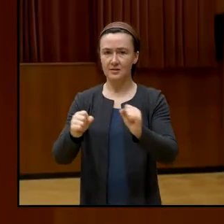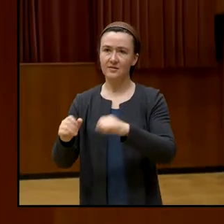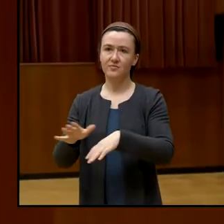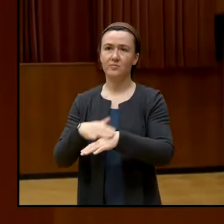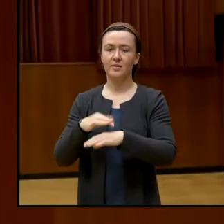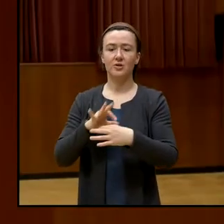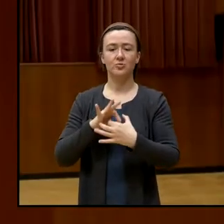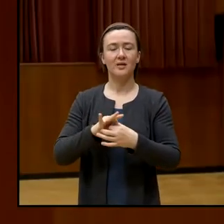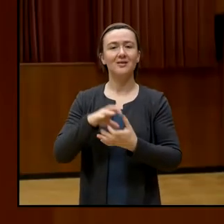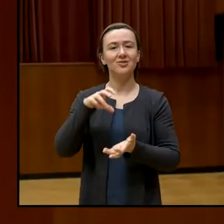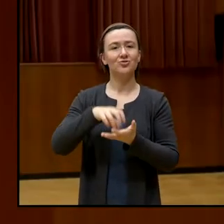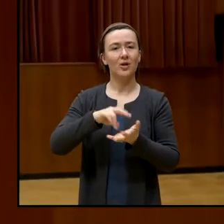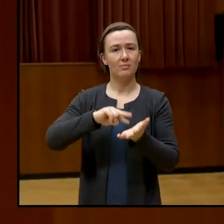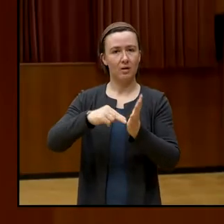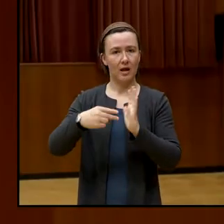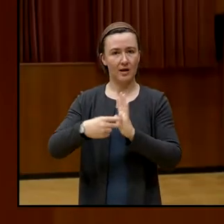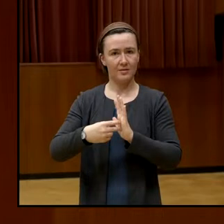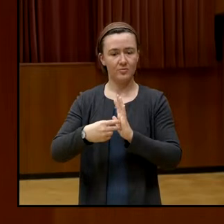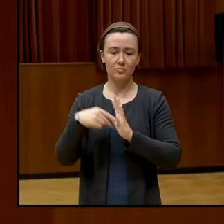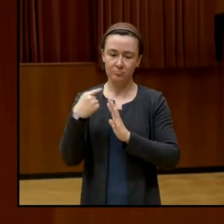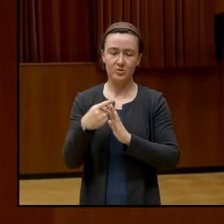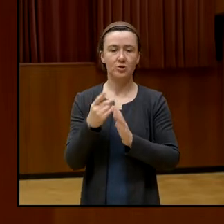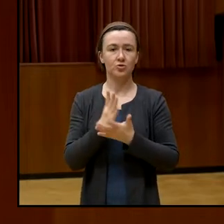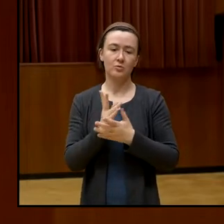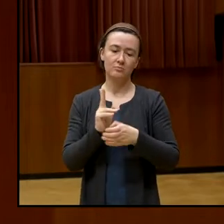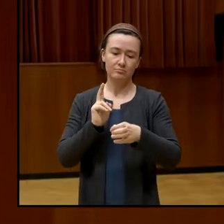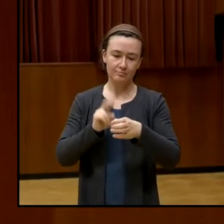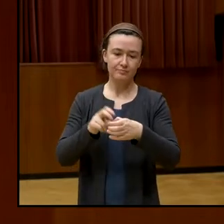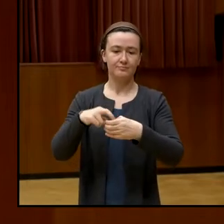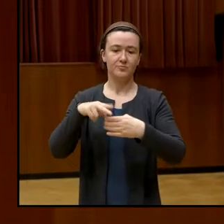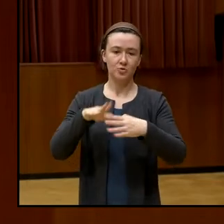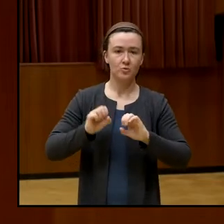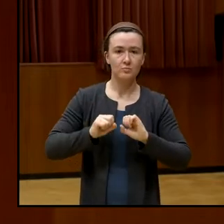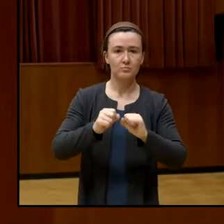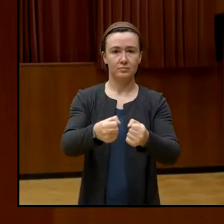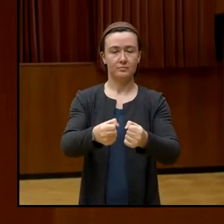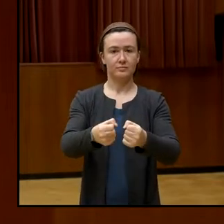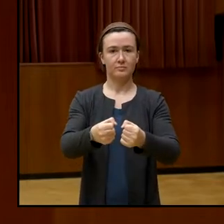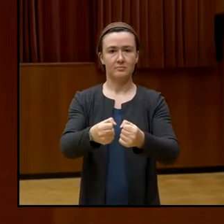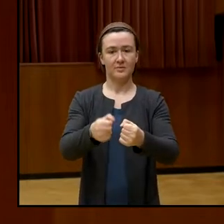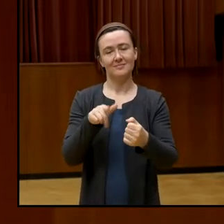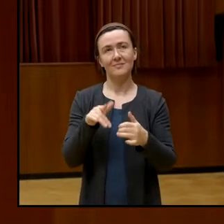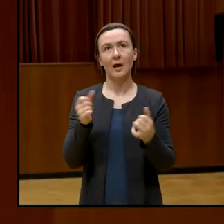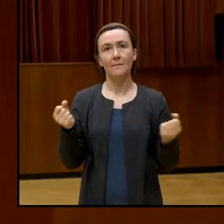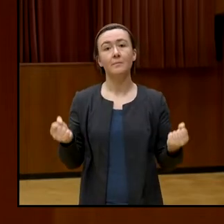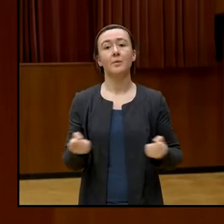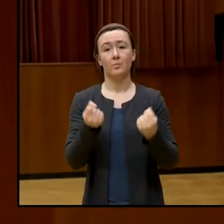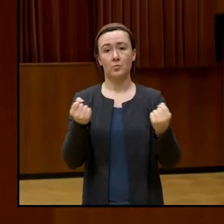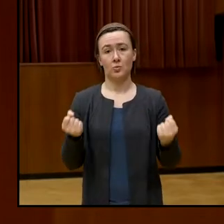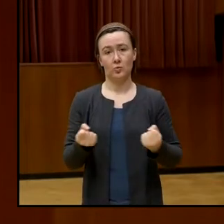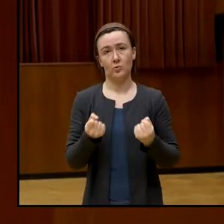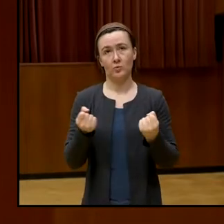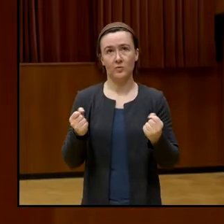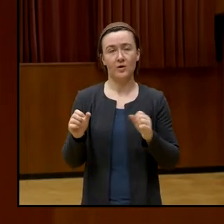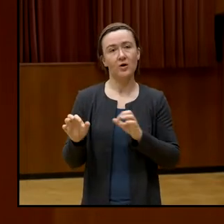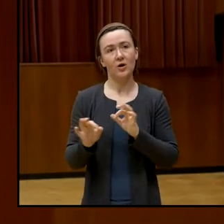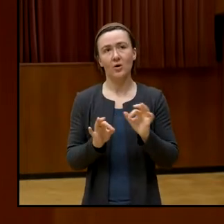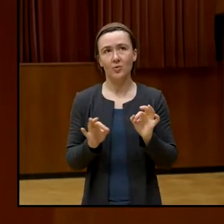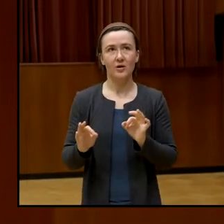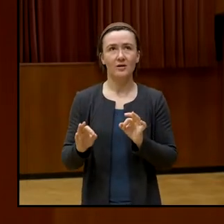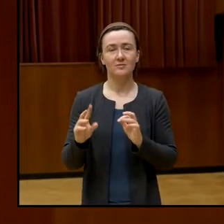Stadtplanung, wo ja partizipativ agiert wird, wo zumindest die Bemühung da ist oder zumindest der